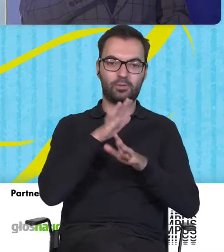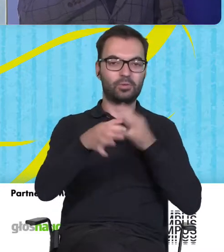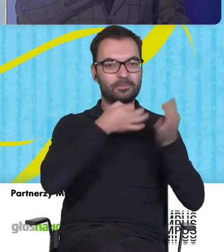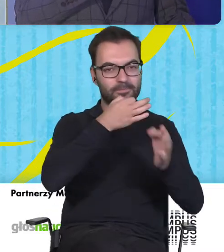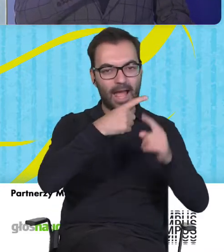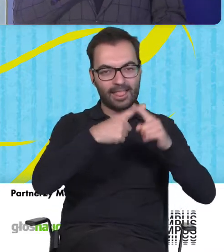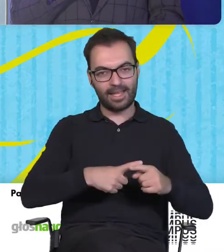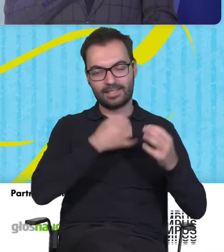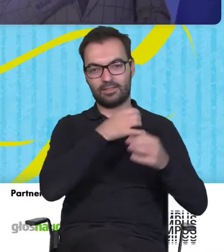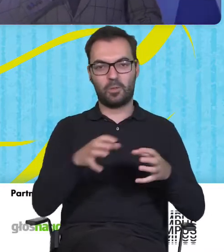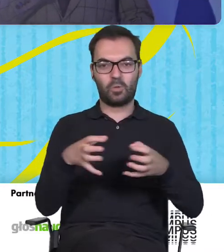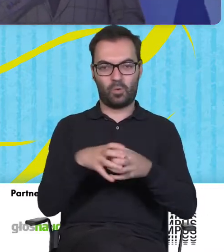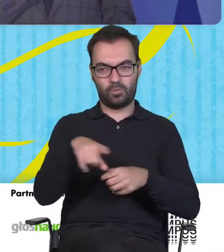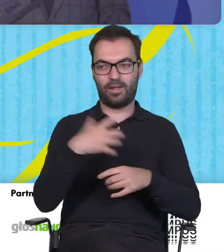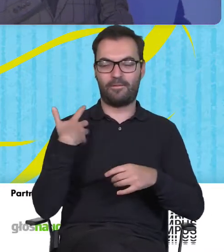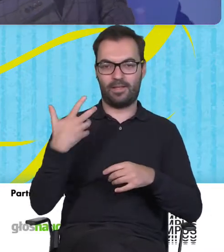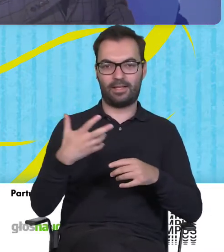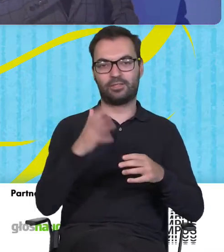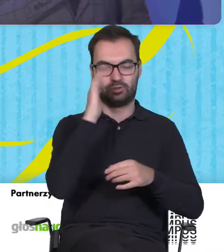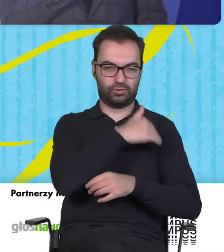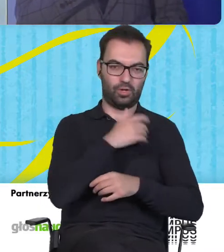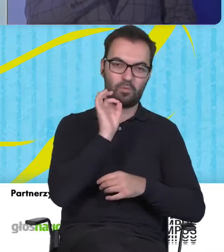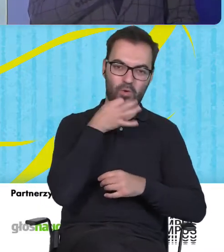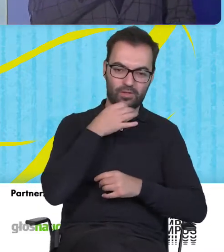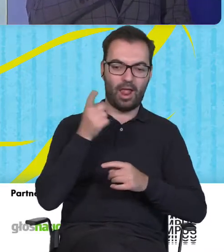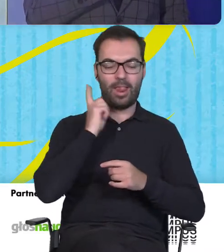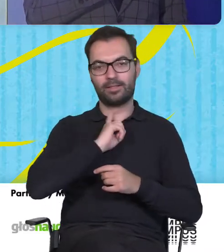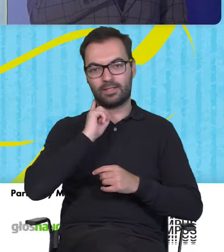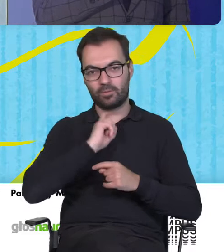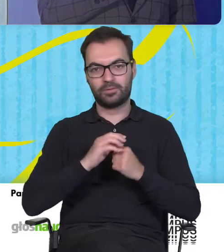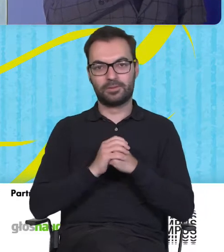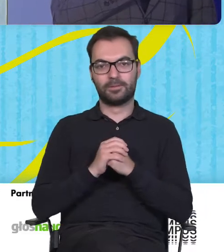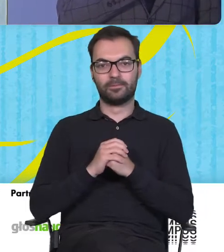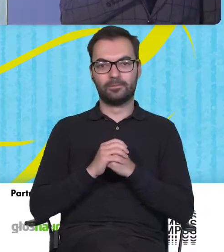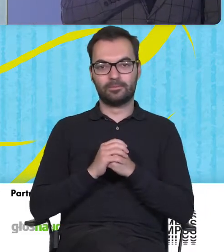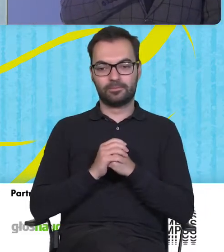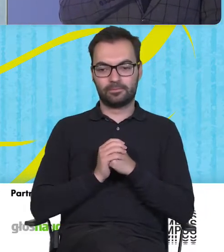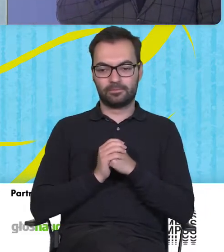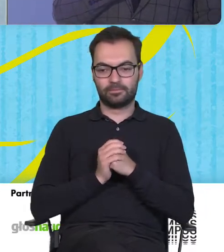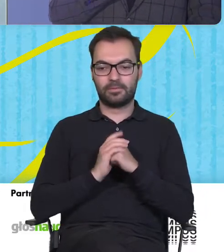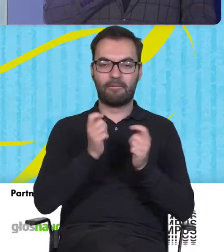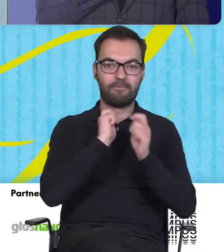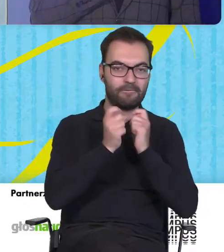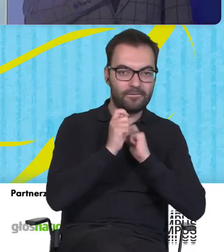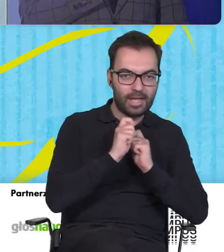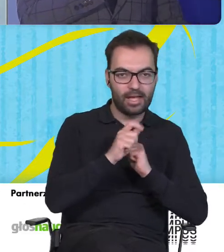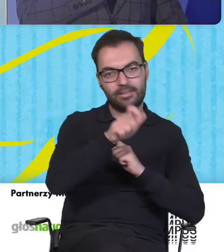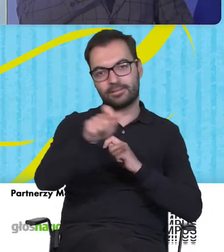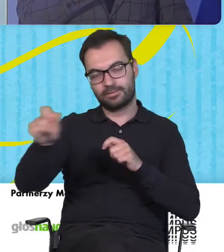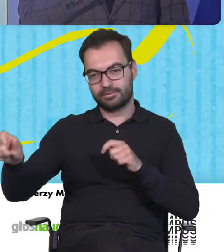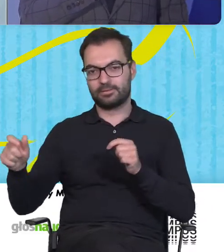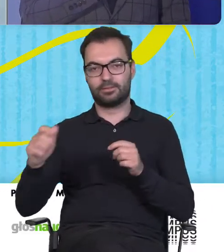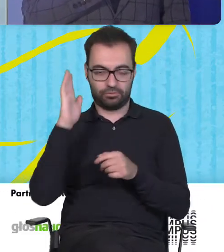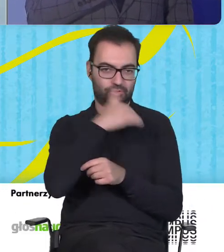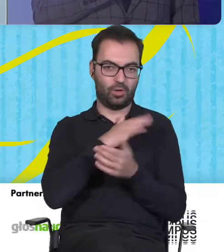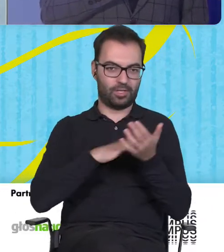docelową, czyli z młodzieżą w wieku szkolnym, mniej więcej licealnym, oraz też wywiady z poszczególnymi uczniami, na przykład z